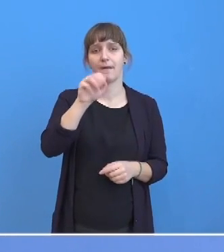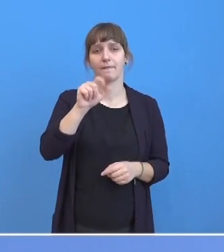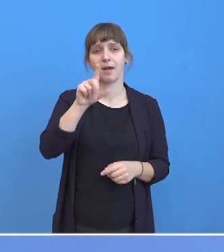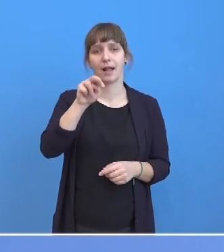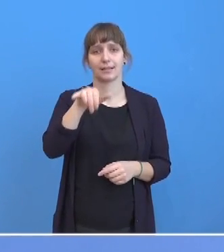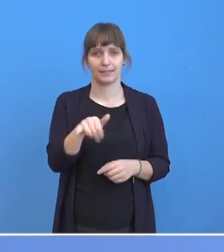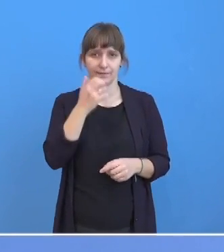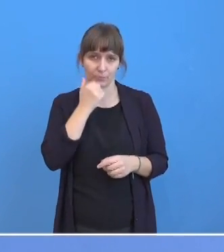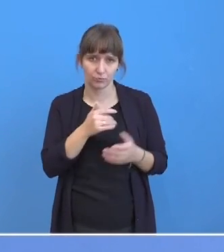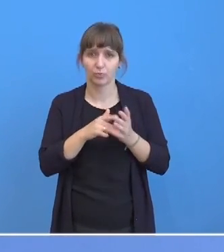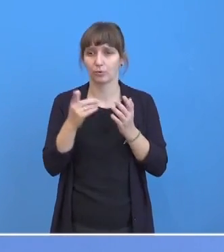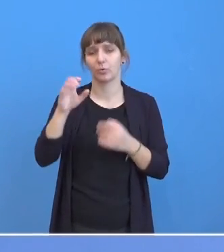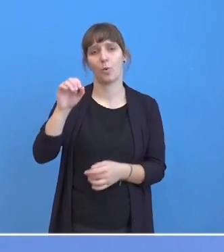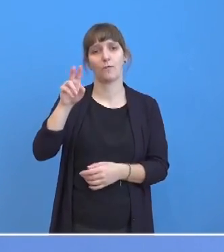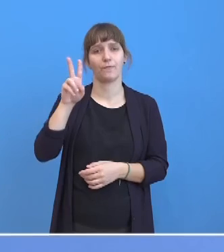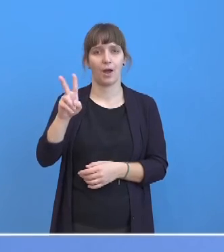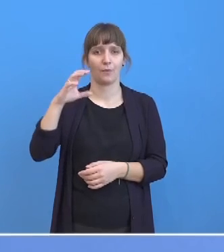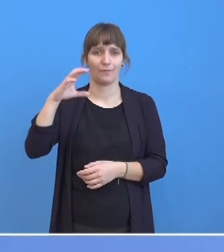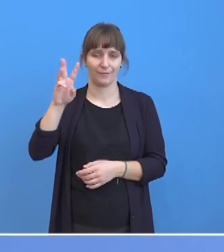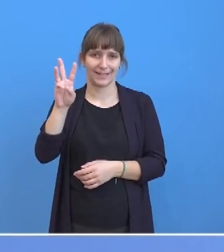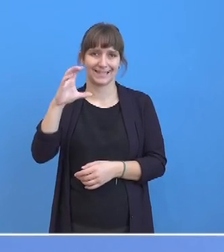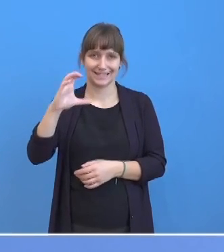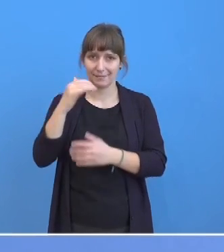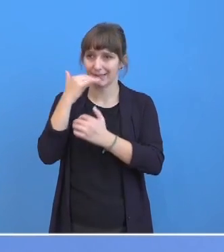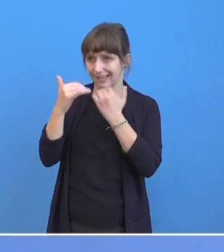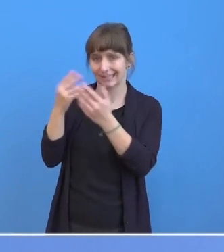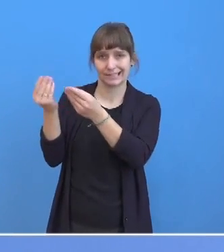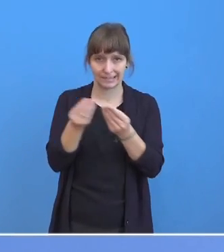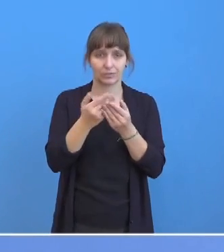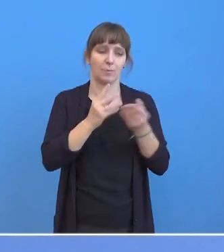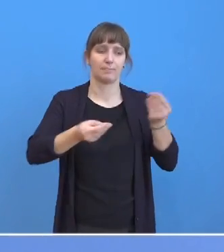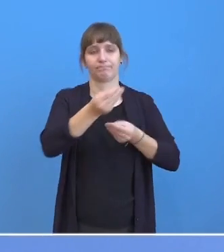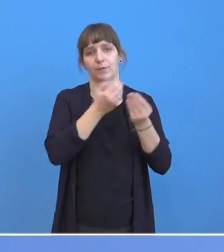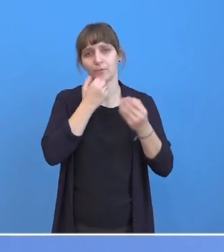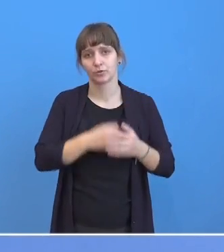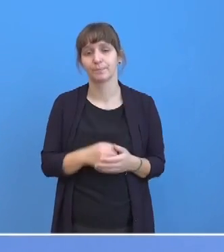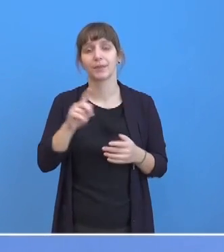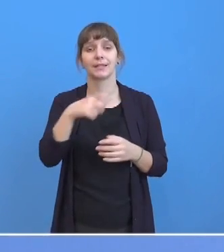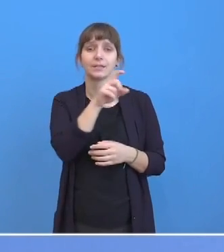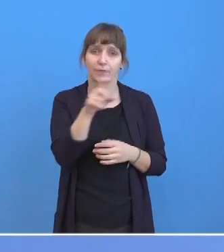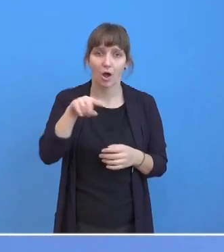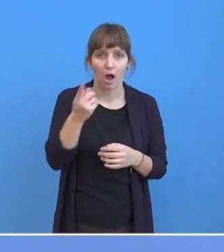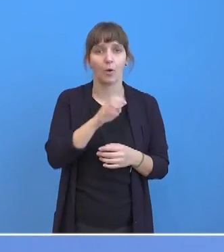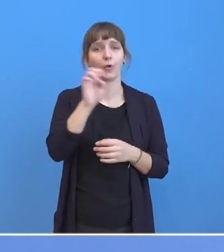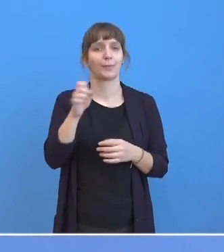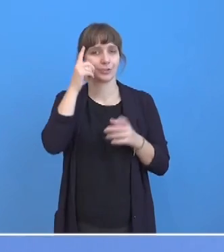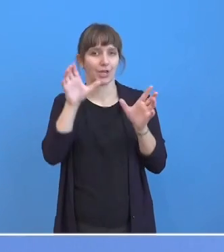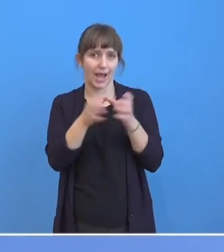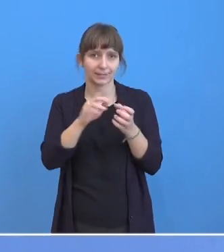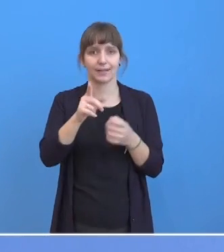des OVWC-Berichts zu beraten. Am Mittwoch nächste Woche wird zu diesem Europäischen Rat um 11.30 Uhr das übliche